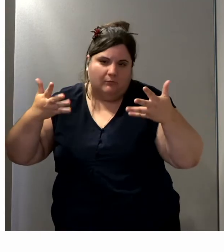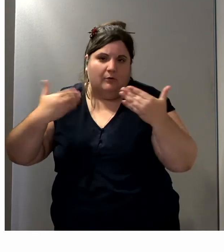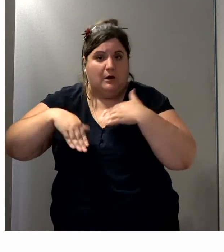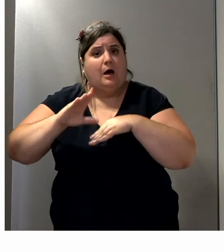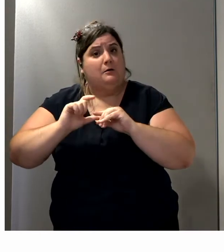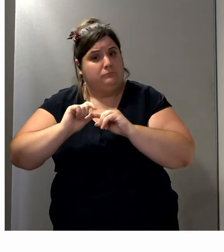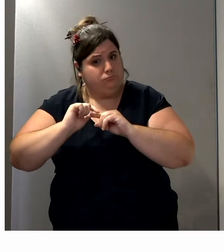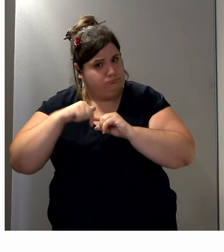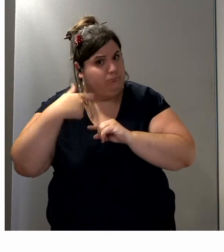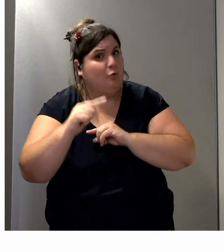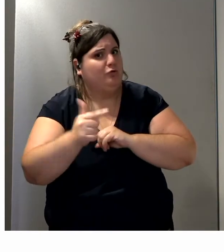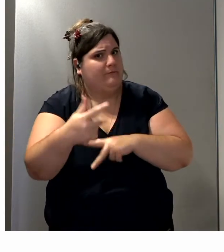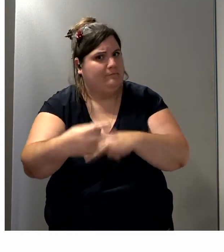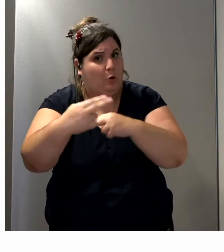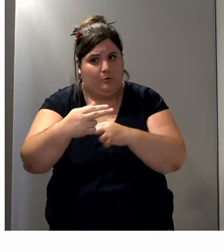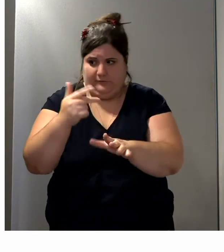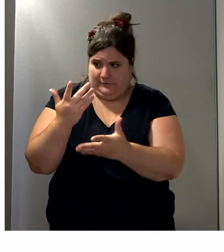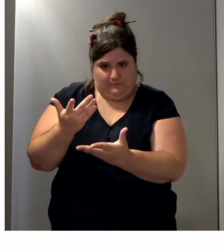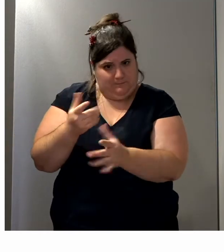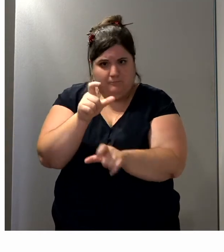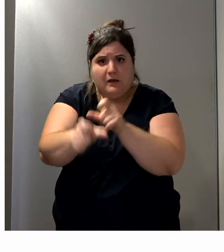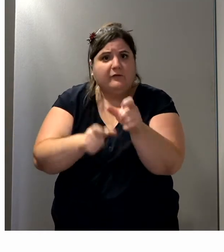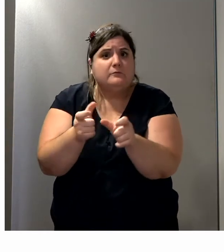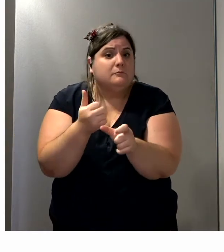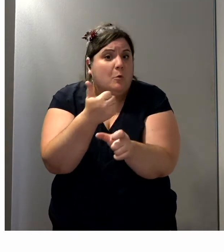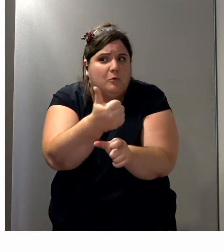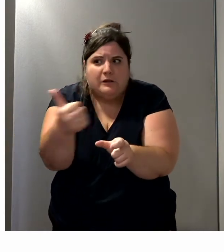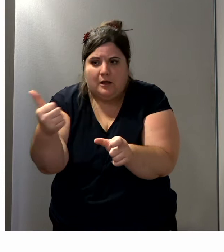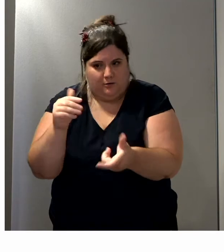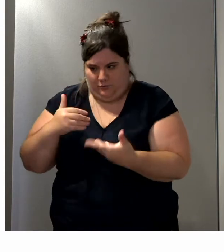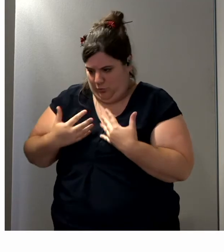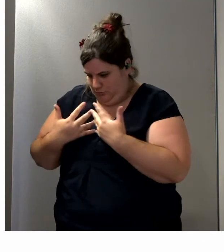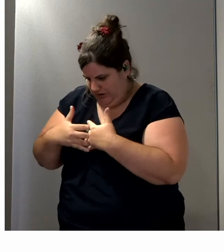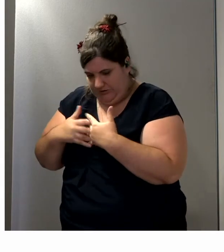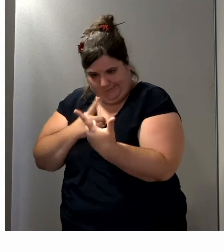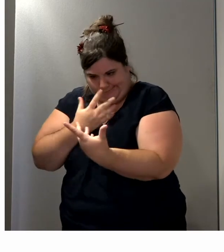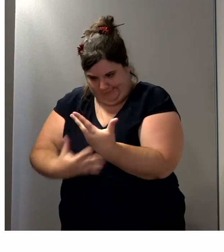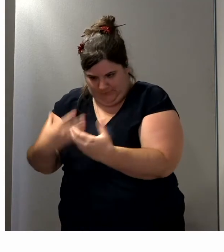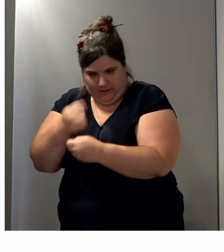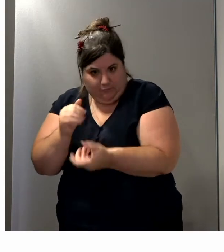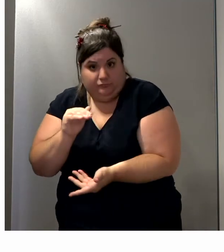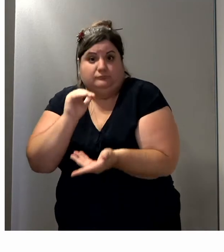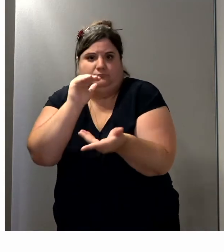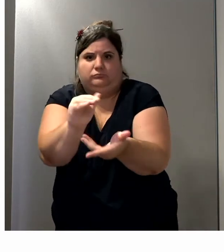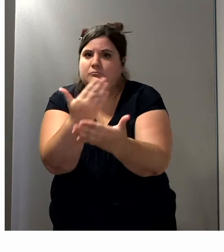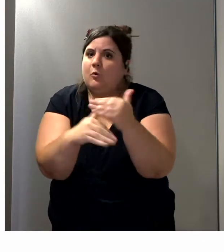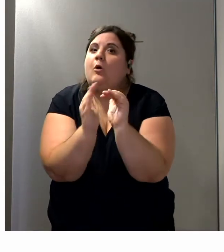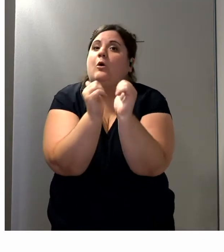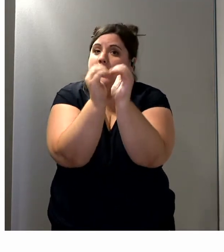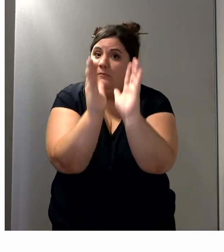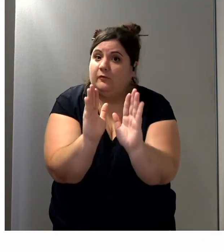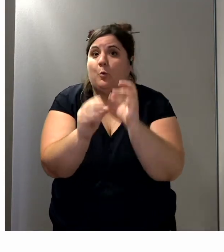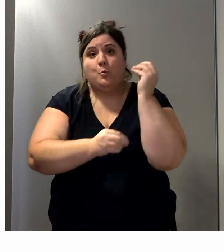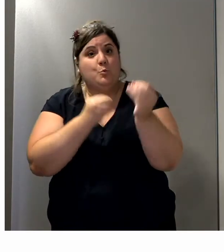et plus agile qui sera une version personnelle qui sera disponible dans quelques années, à la fois pour un usage à domicile et en ville.